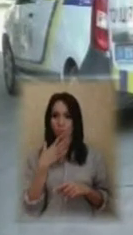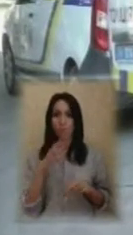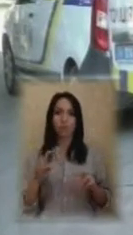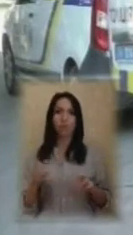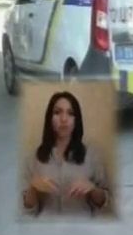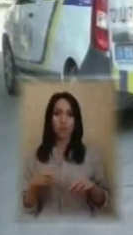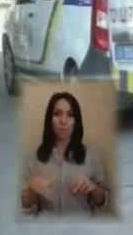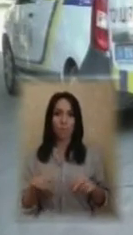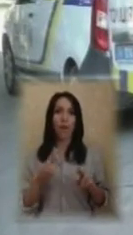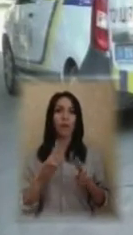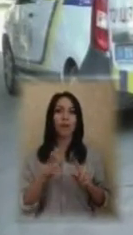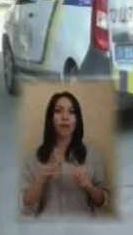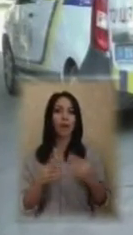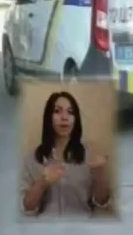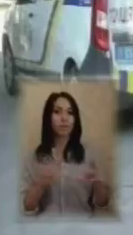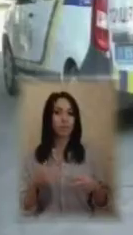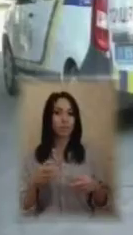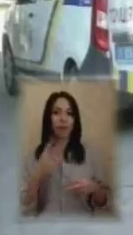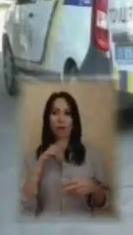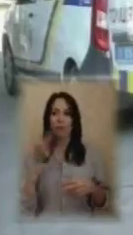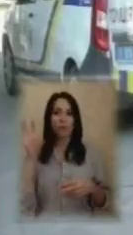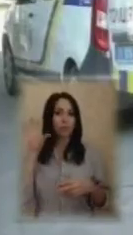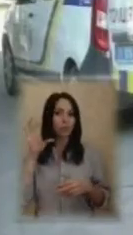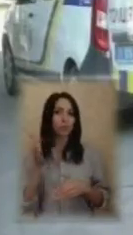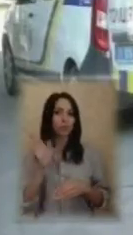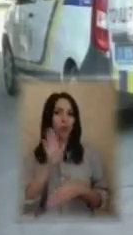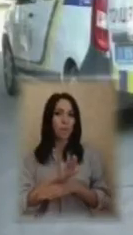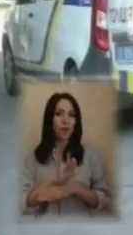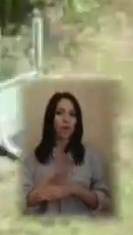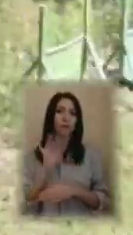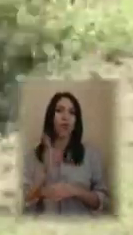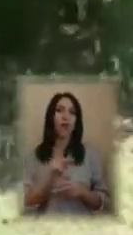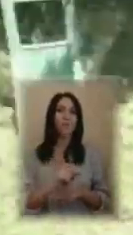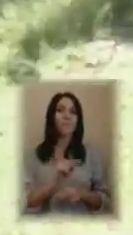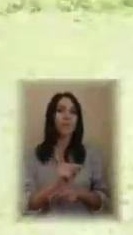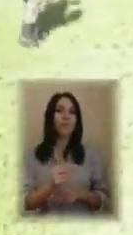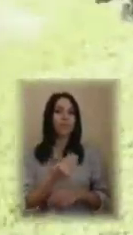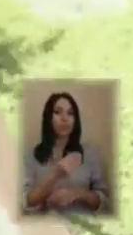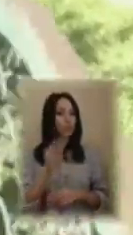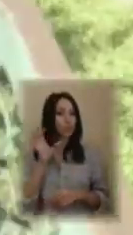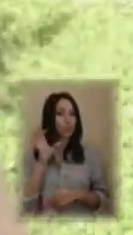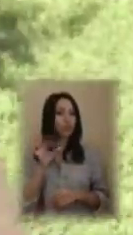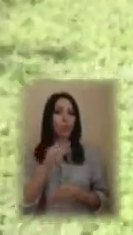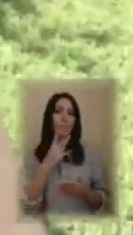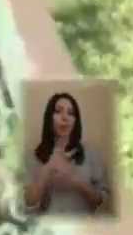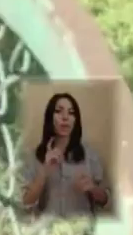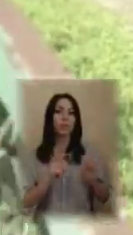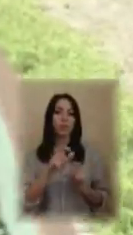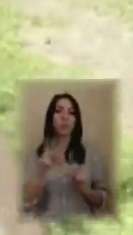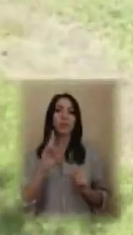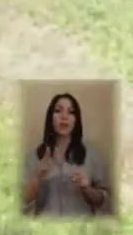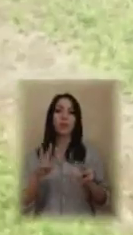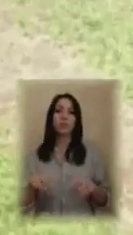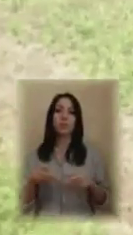як вони реагують на команди, як їх привчили реагувати на команди. Показали курсантам, як собака затримує